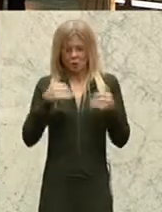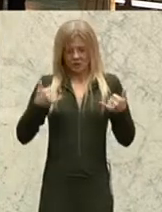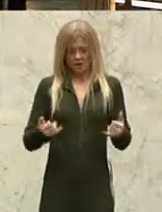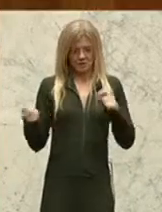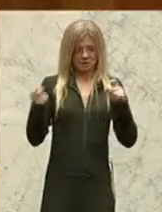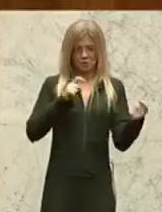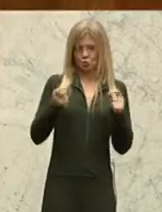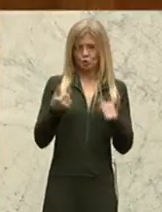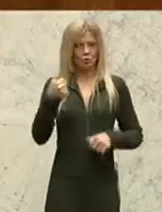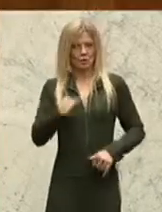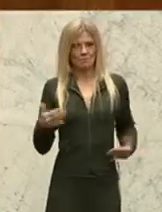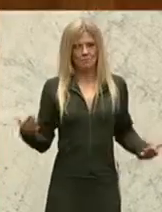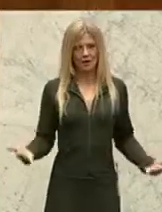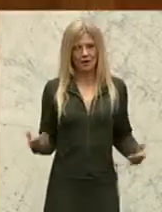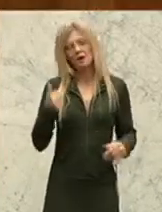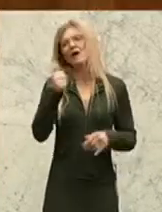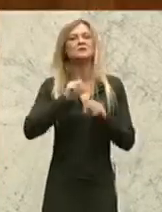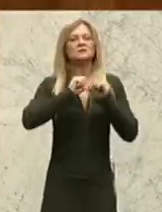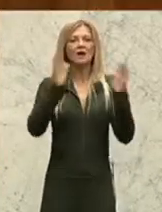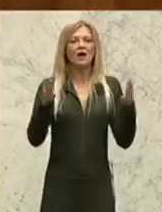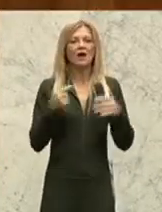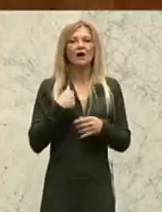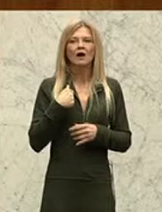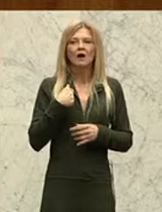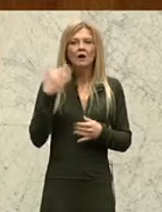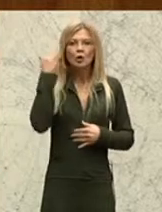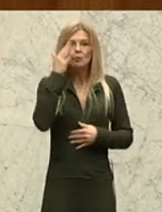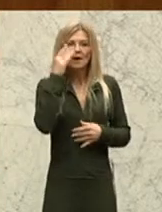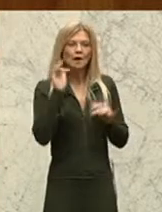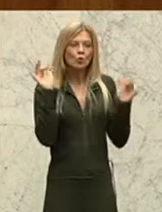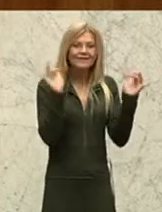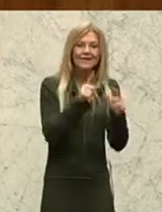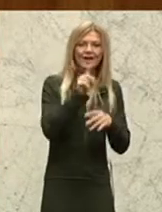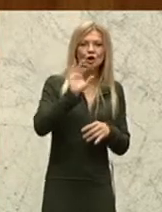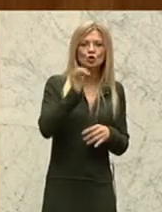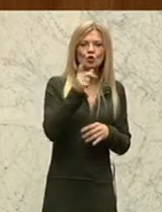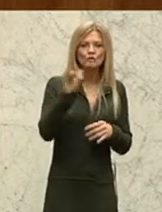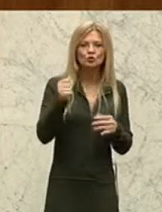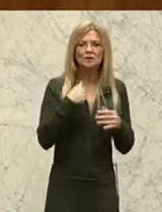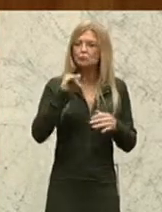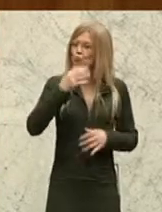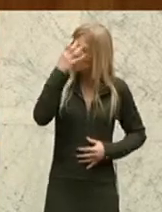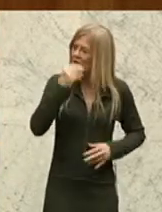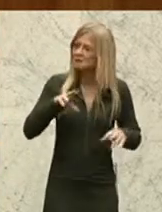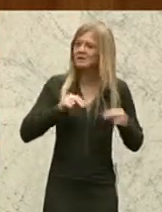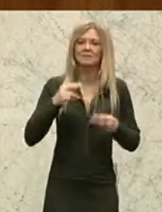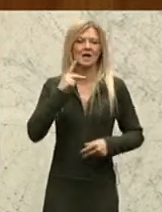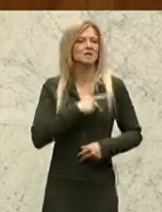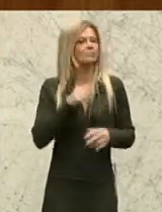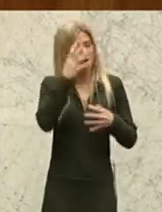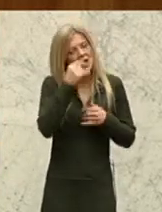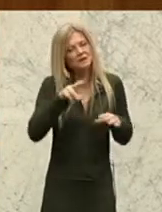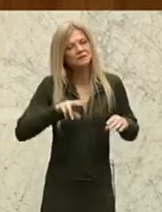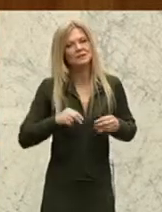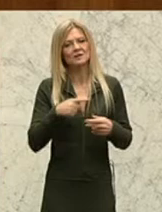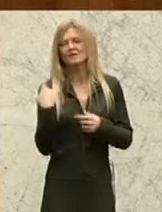Eines ist klar, Bedenken gegen Glyphosat müssen ernst genommen werden. Die SPÖ nimmt diese Bedenken ernst. Wir